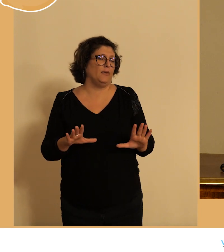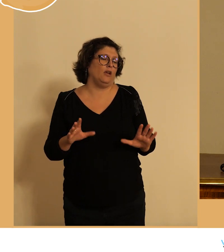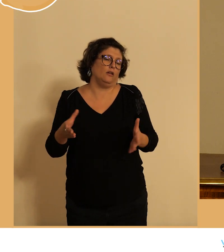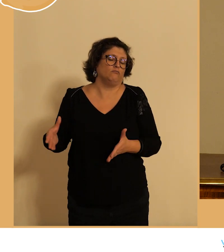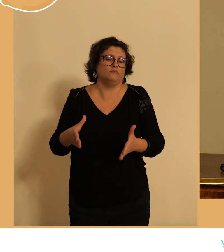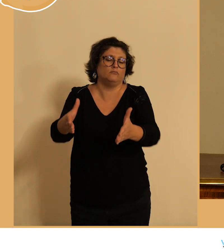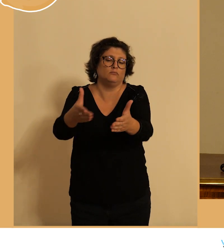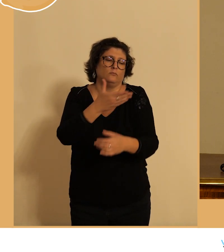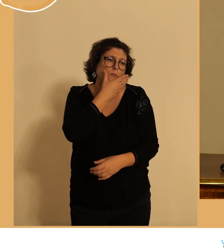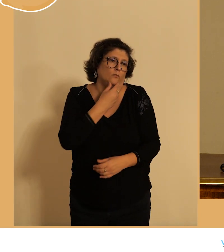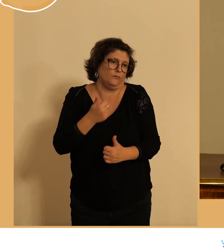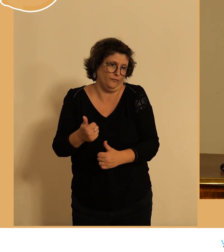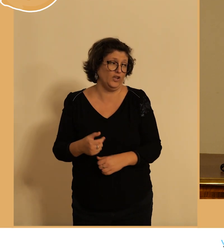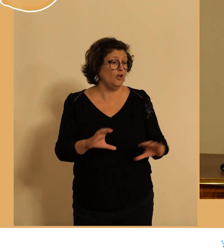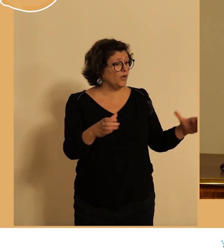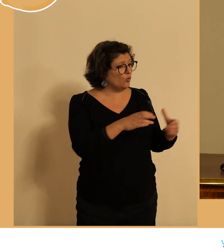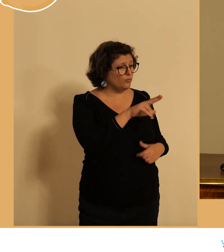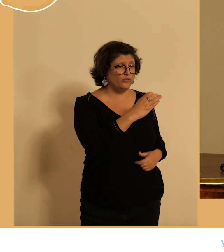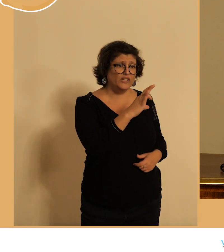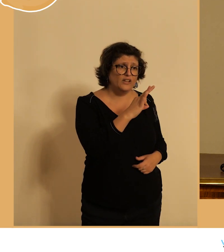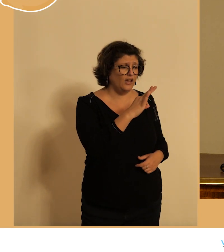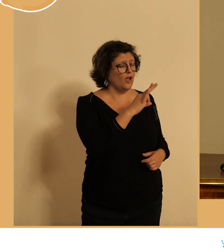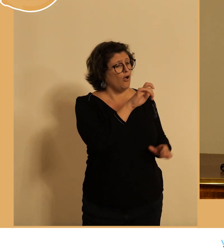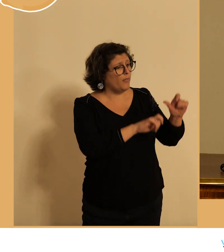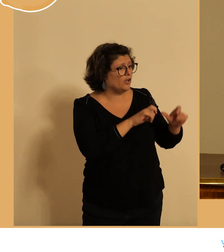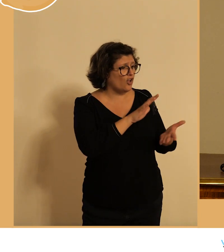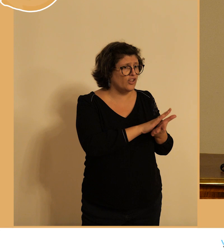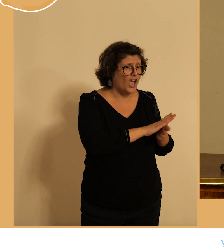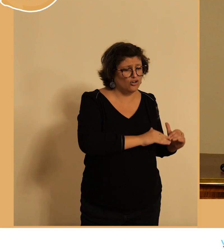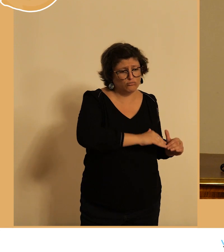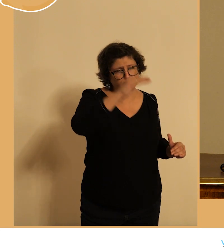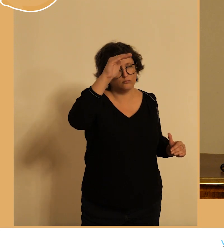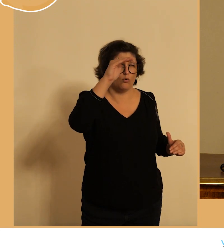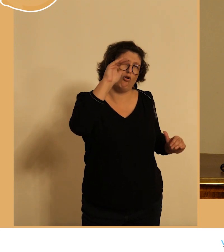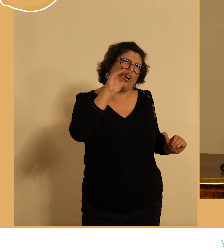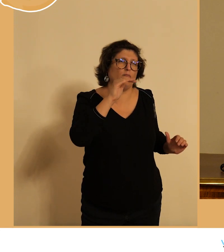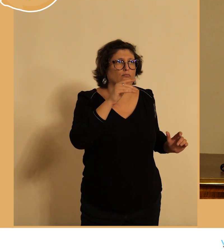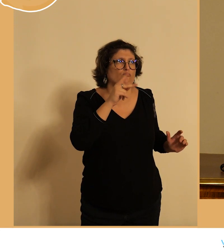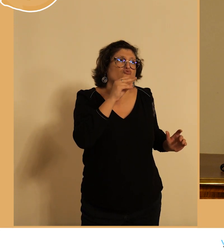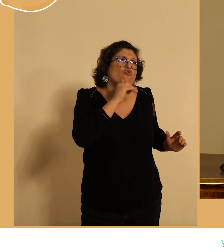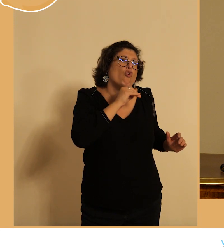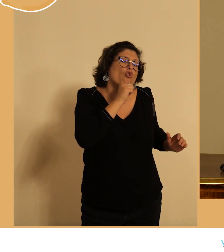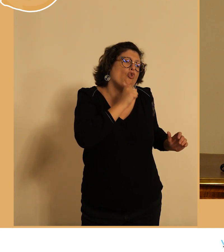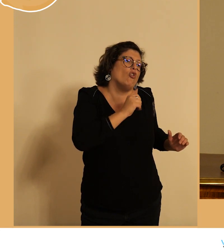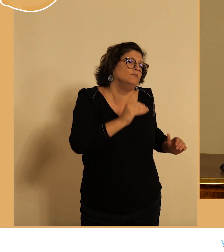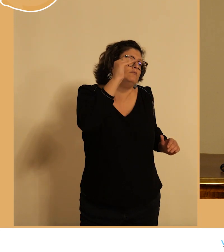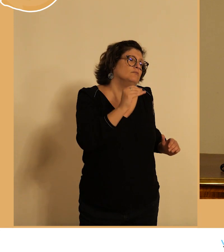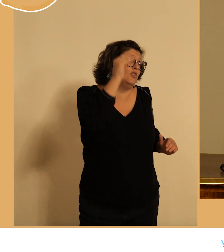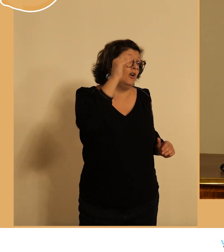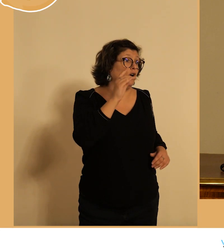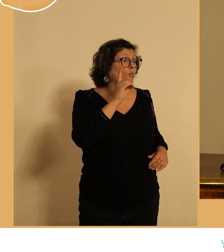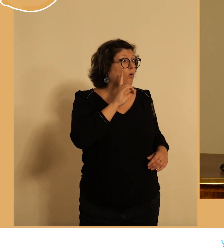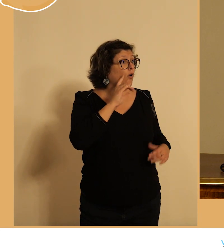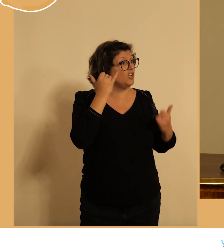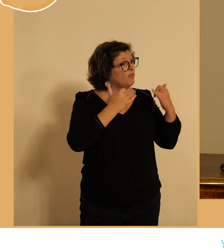les gens de l'UCT sont des gens épanouis de tous âges nous avons une moyenne d'âge assez élevée quand même parce que c'est pas donné à tout le monde de pouvoir